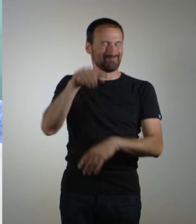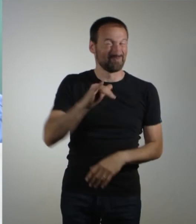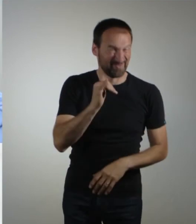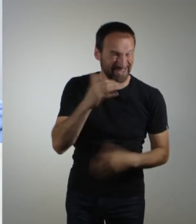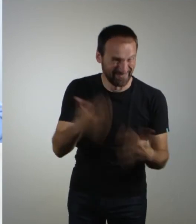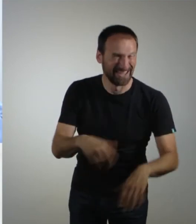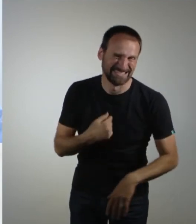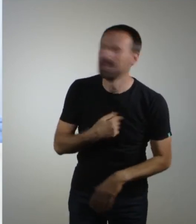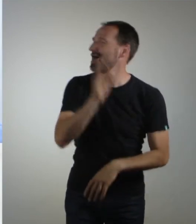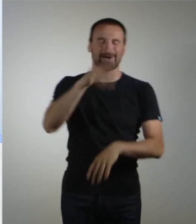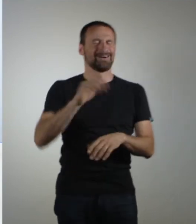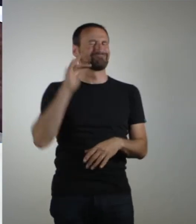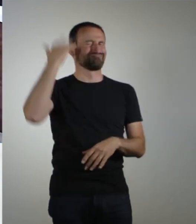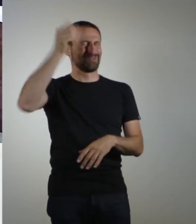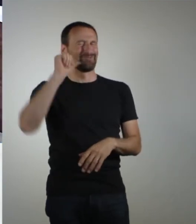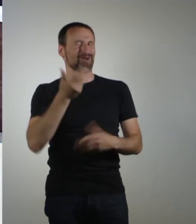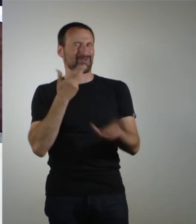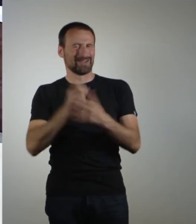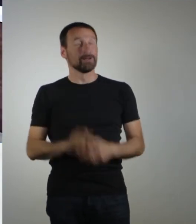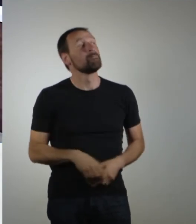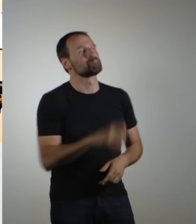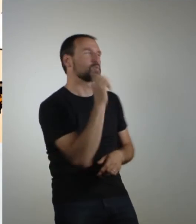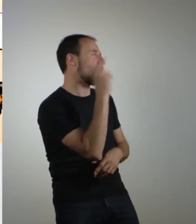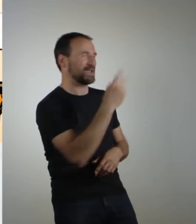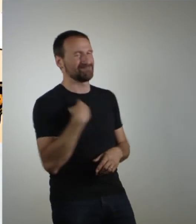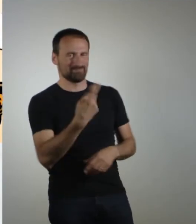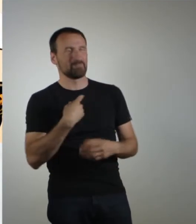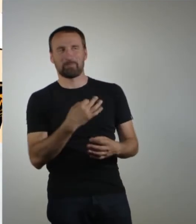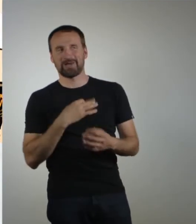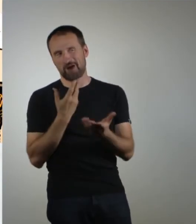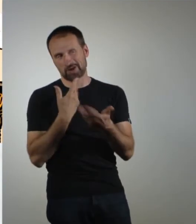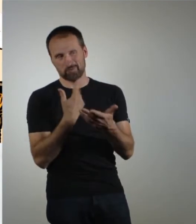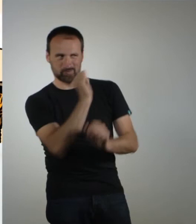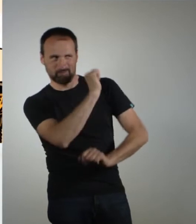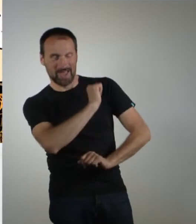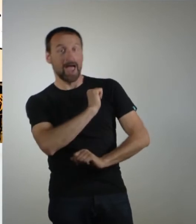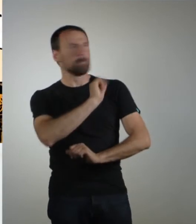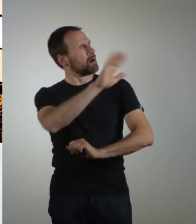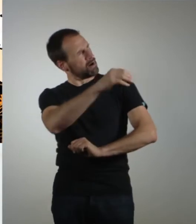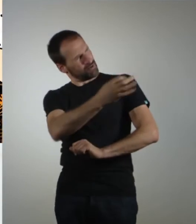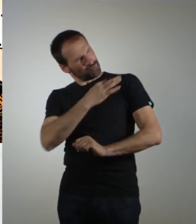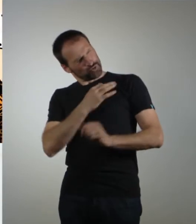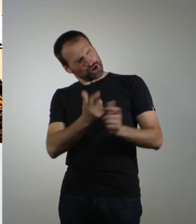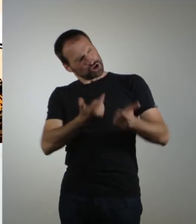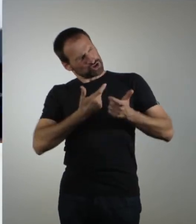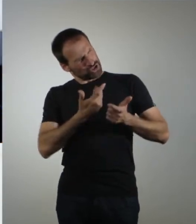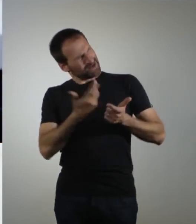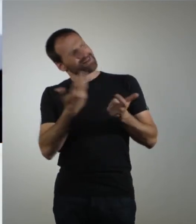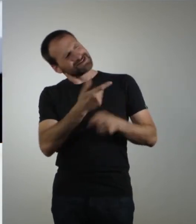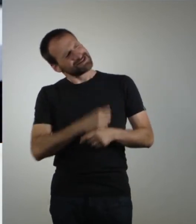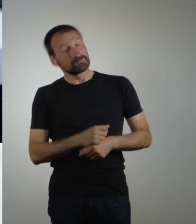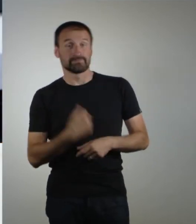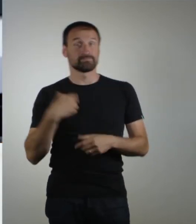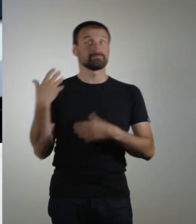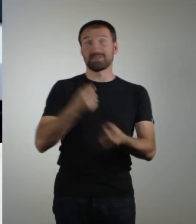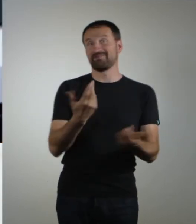Klar. Reden wir aber einen anderen mal nochmal detailliert drüber. Okay, dann unterhalten wir uns privat mal darüber. Aber ihr habt mir doch mit Sicherheit auch ein Geschenk mitgebracht. Wir haben dir